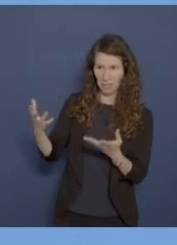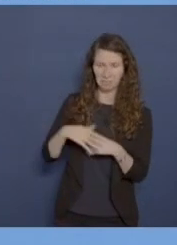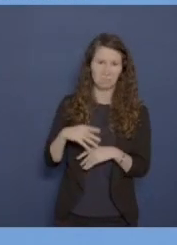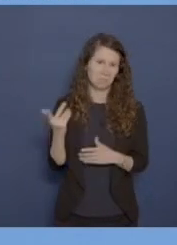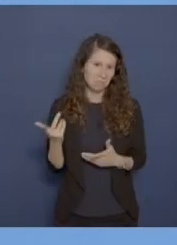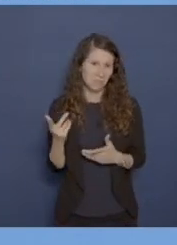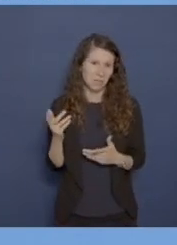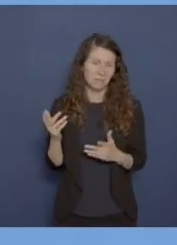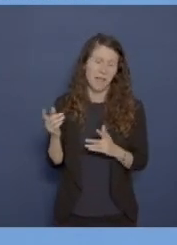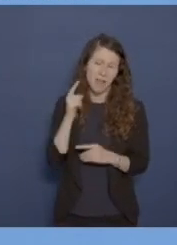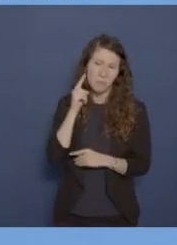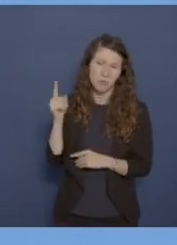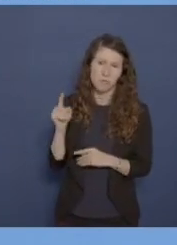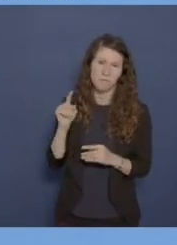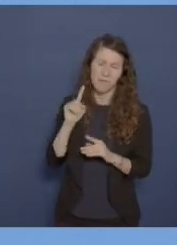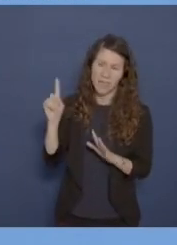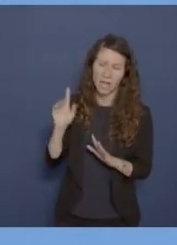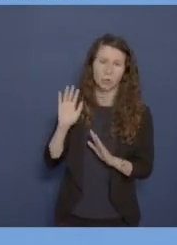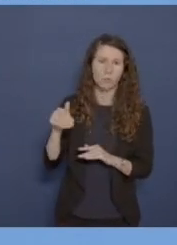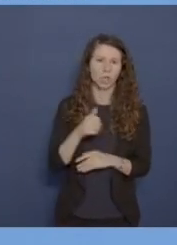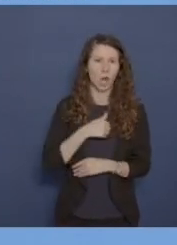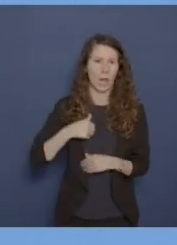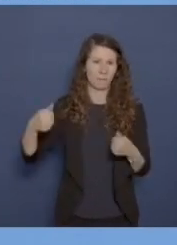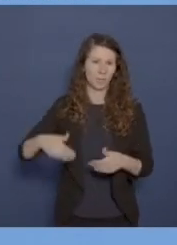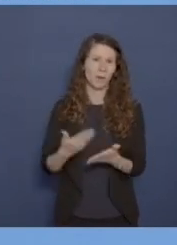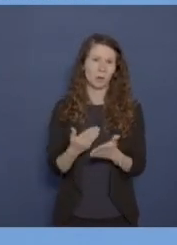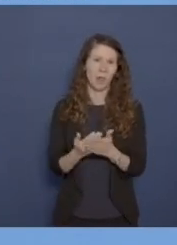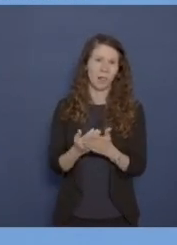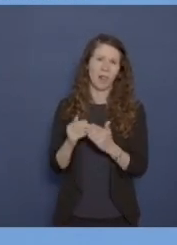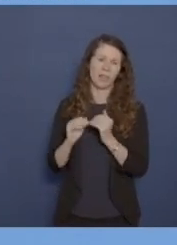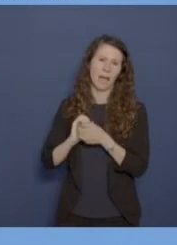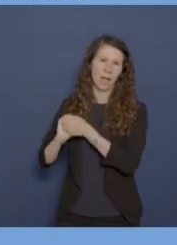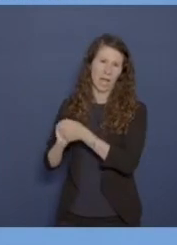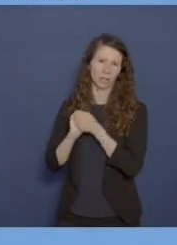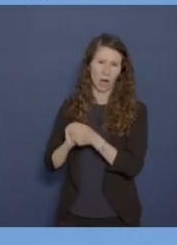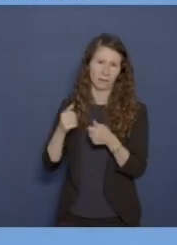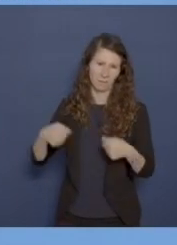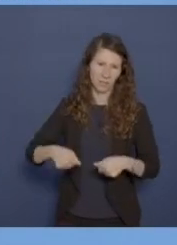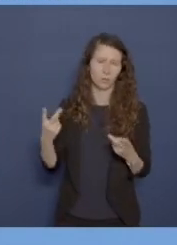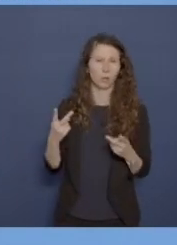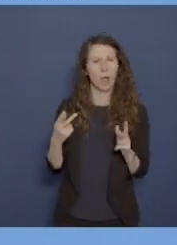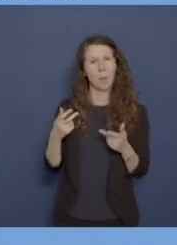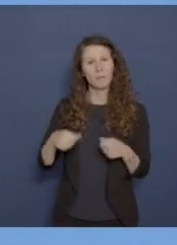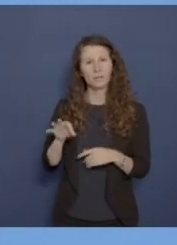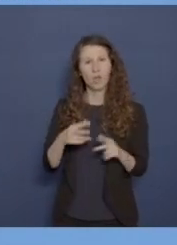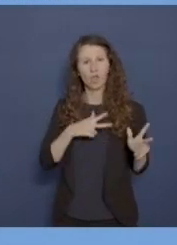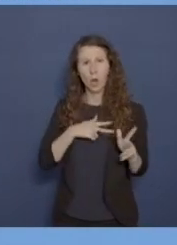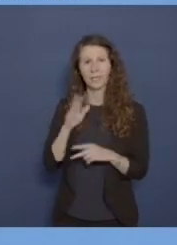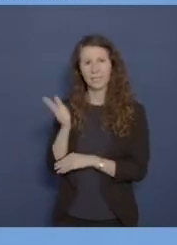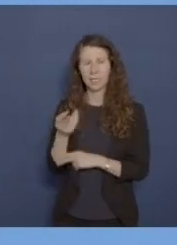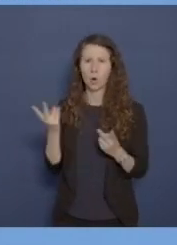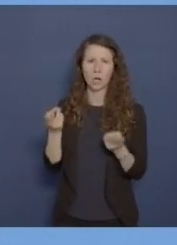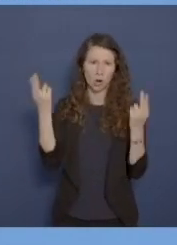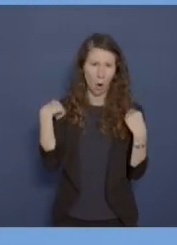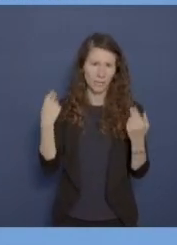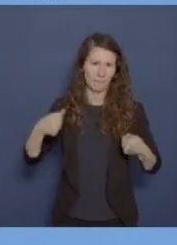zum Verstoß gegen soldatische Pflichten, wie zum Beispiel die Kameradschaftspflicht, die Pflicht zum treuen Dienen oder auch die Gehorsamspflicht.